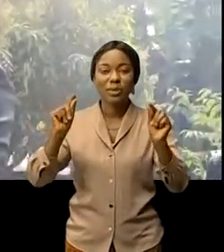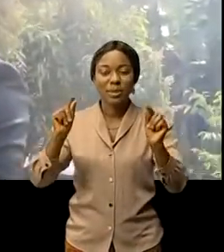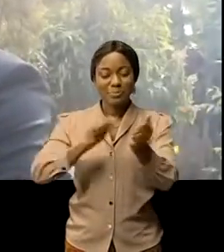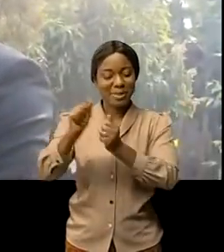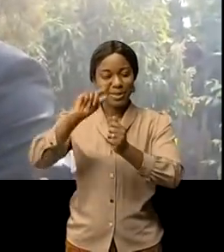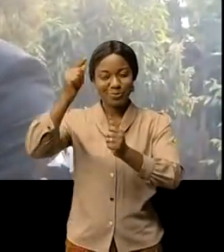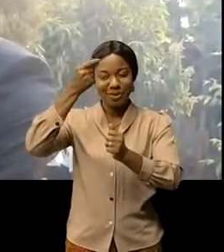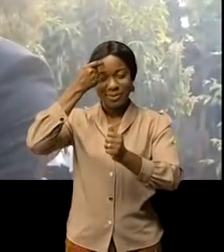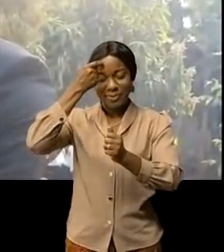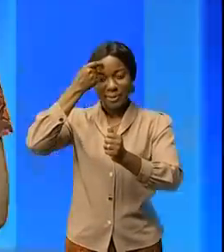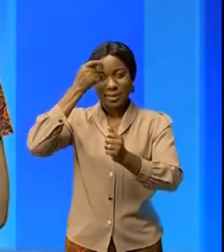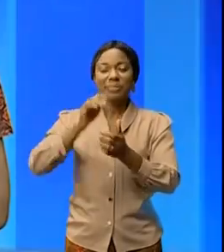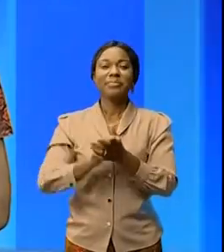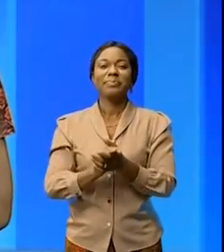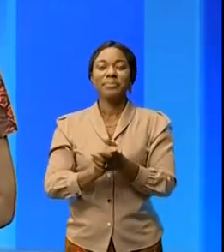gouvernement.